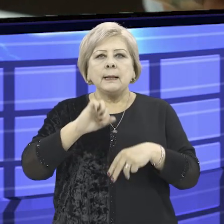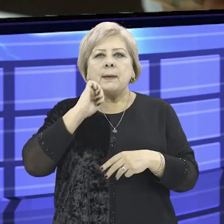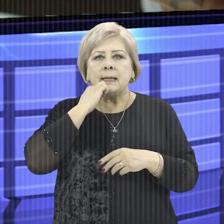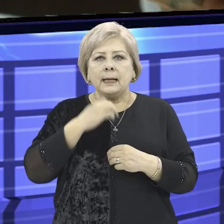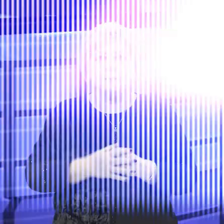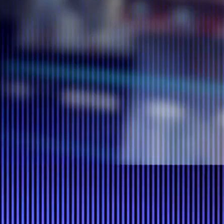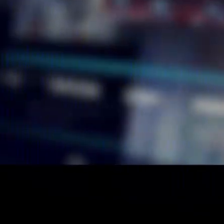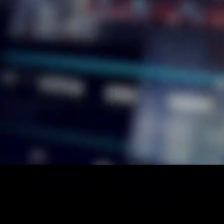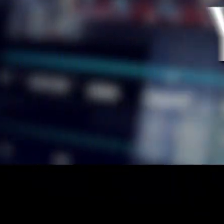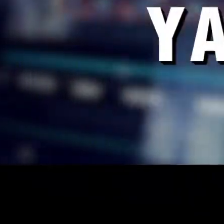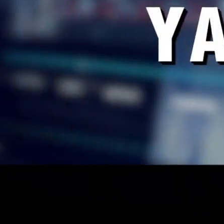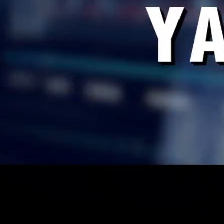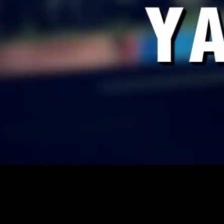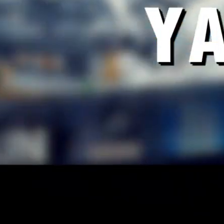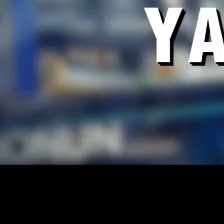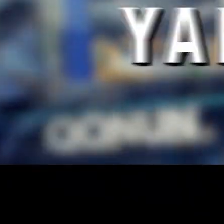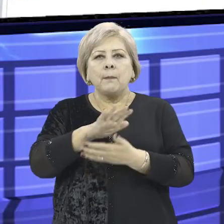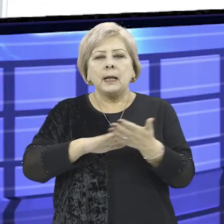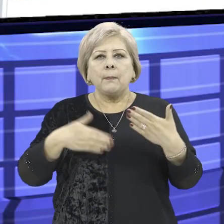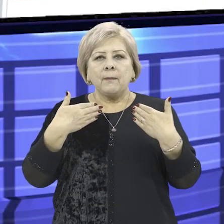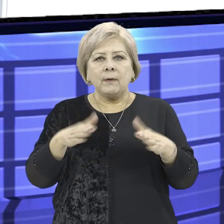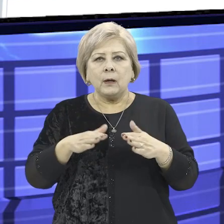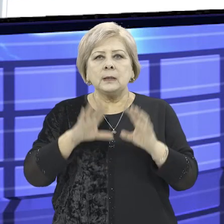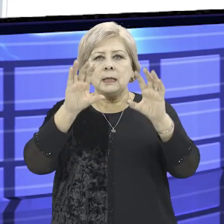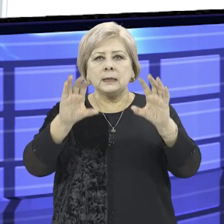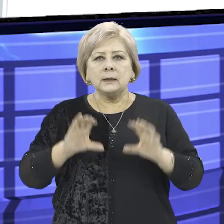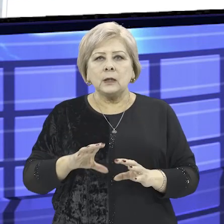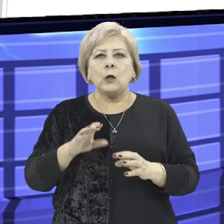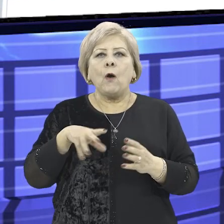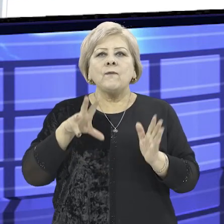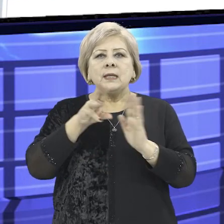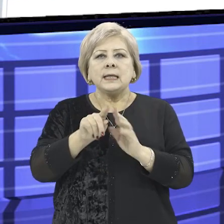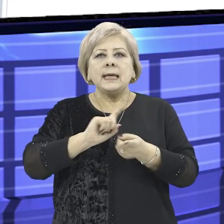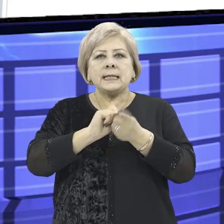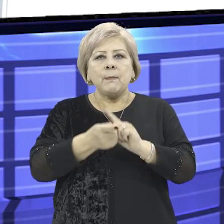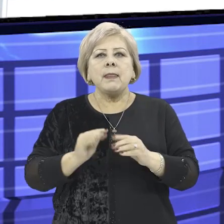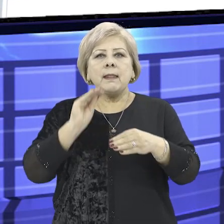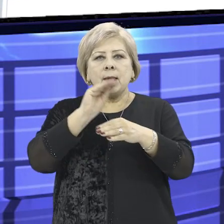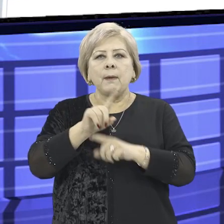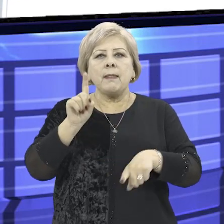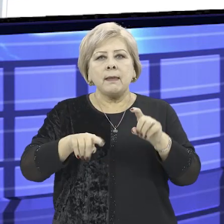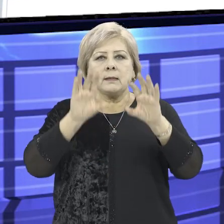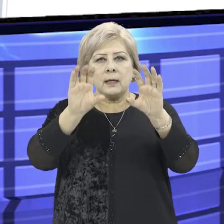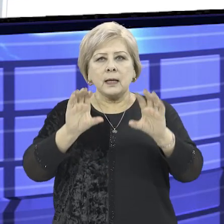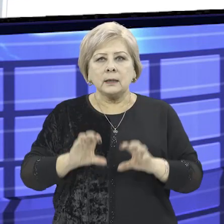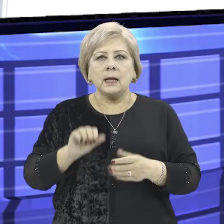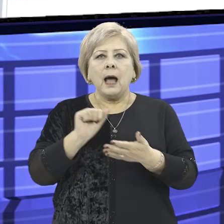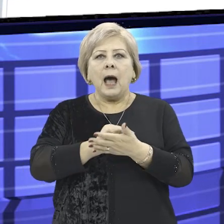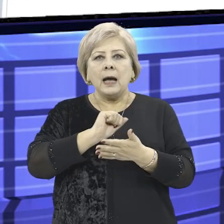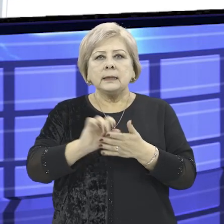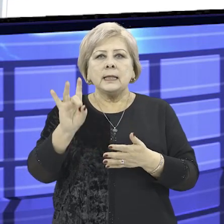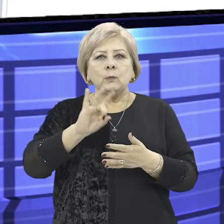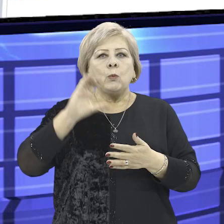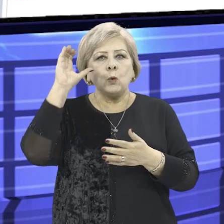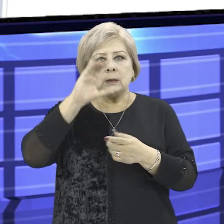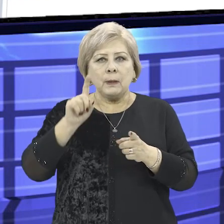строительным материалам. Продолжаем выпуск. Законом о внесении изменений и дополнений в некоторые законодательные